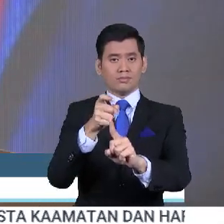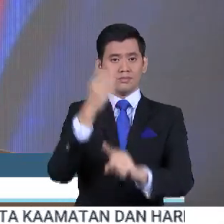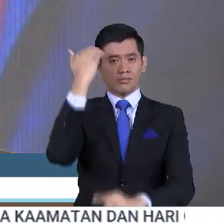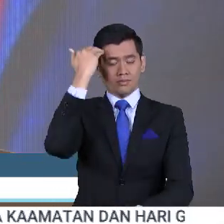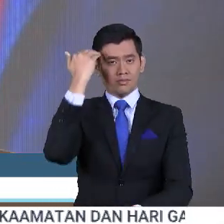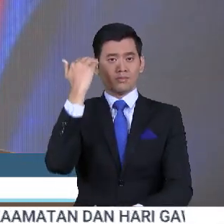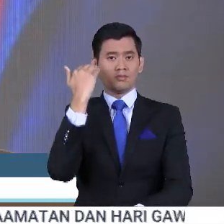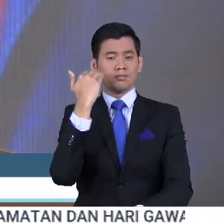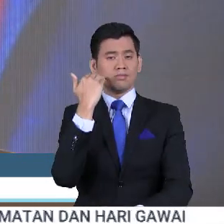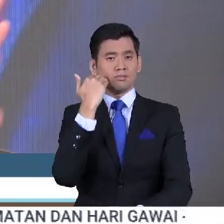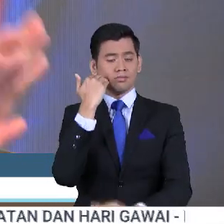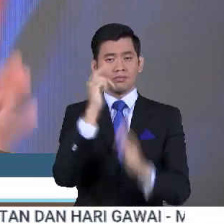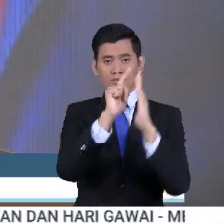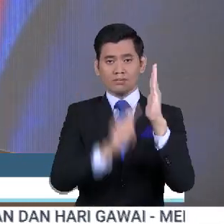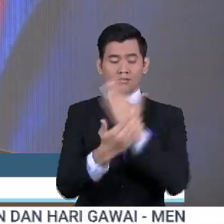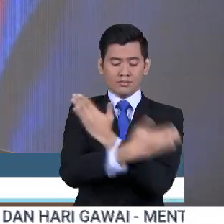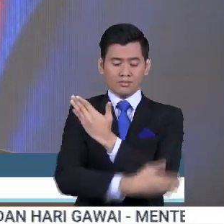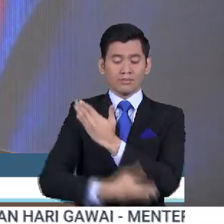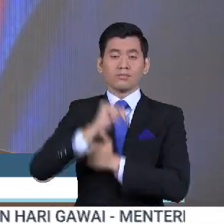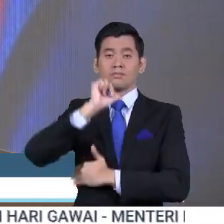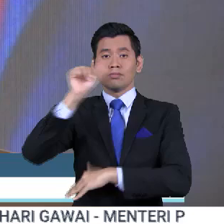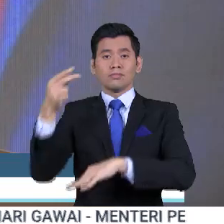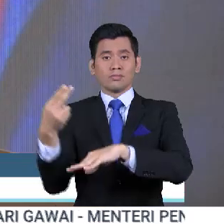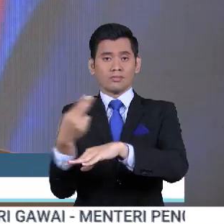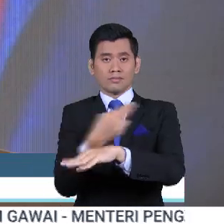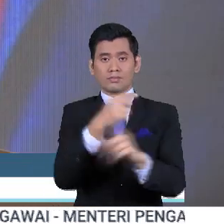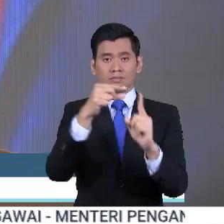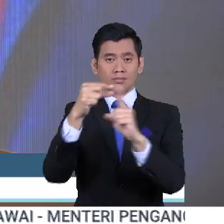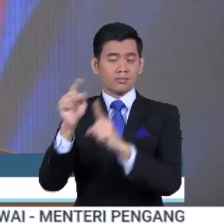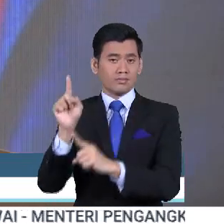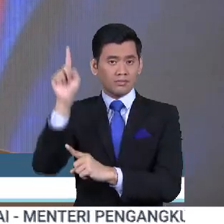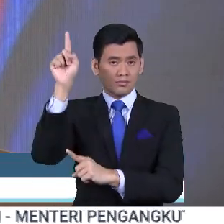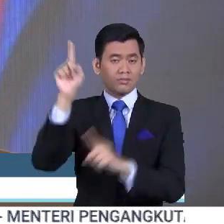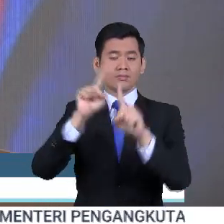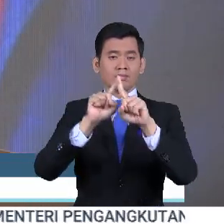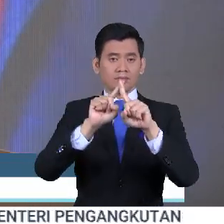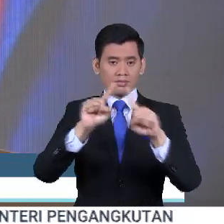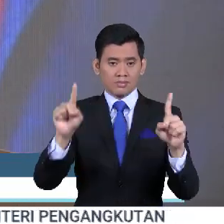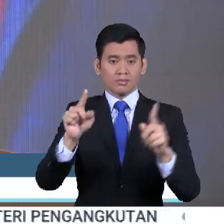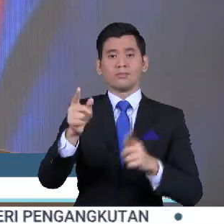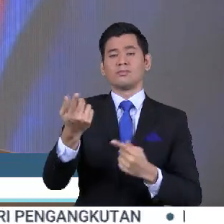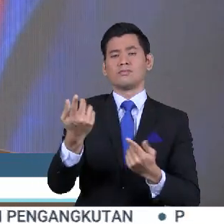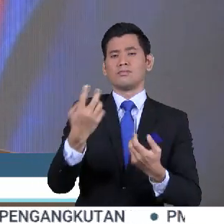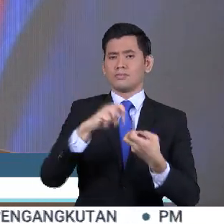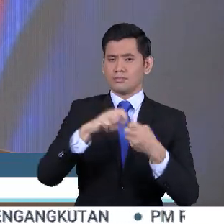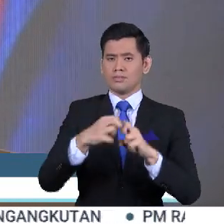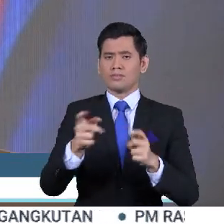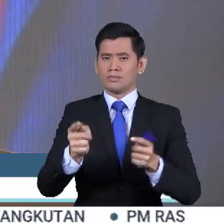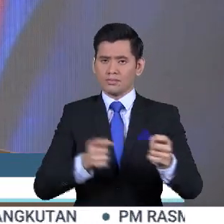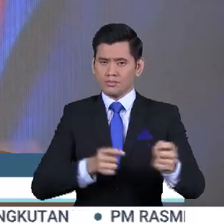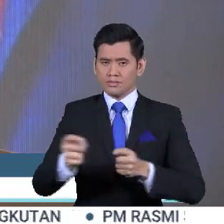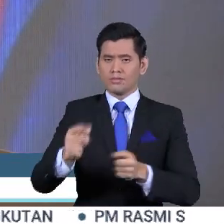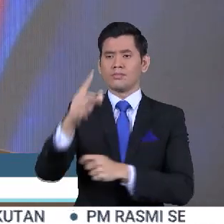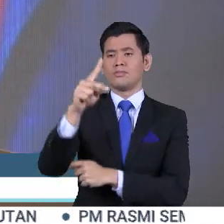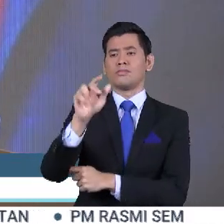agama, bukan isu penggunaan kalimah Allah, tapi sebenarnya isu pentadbiran, isu kastam. Pihak